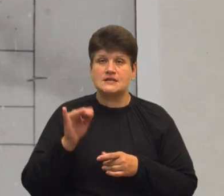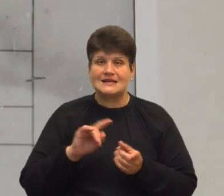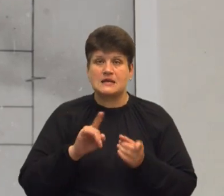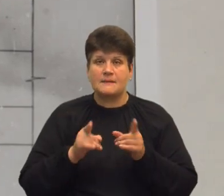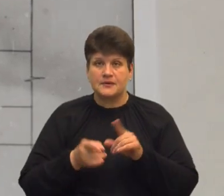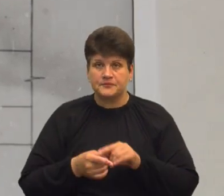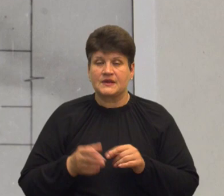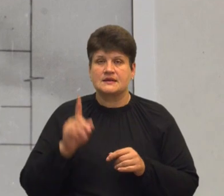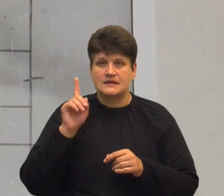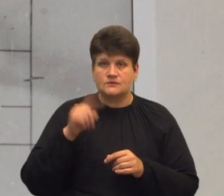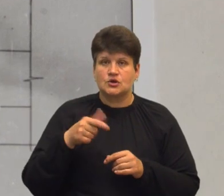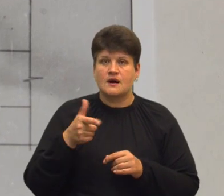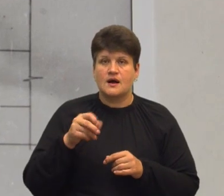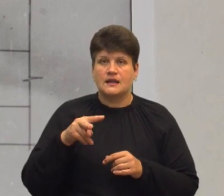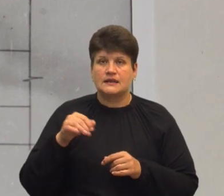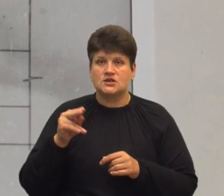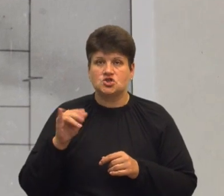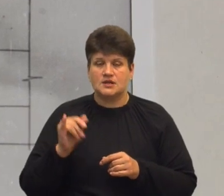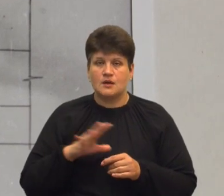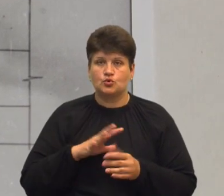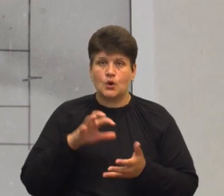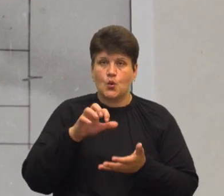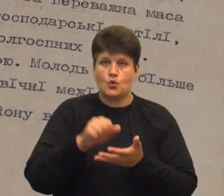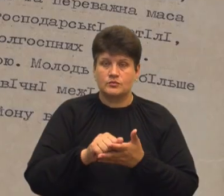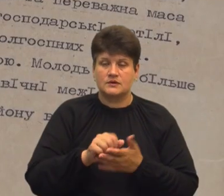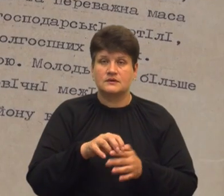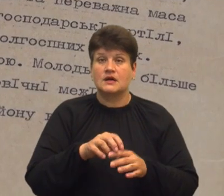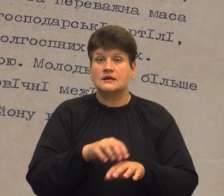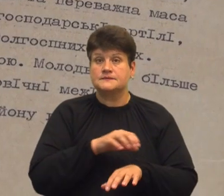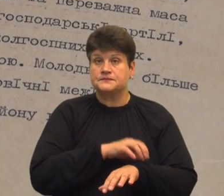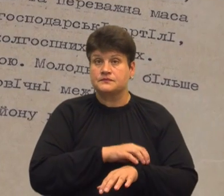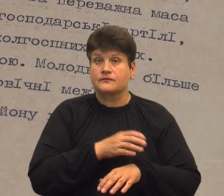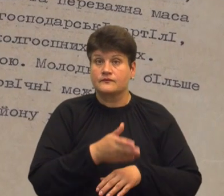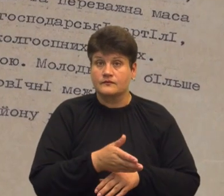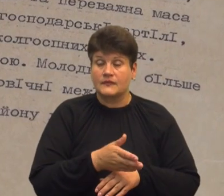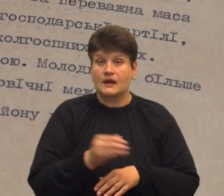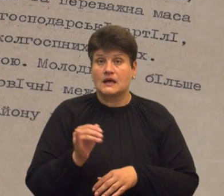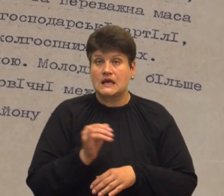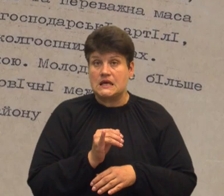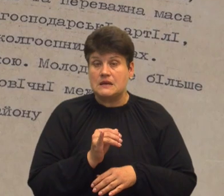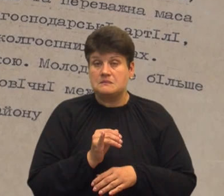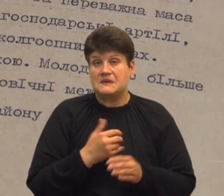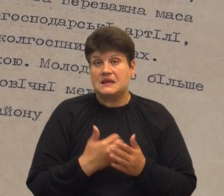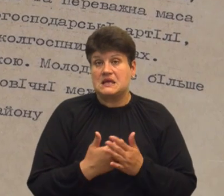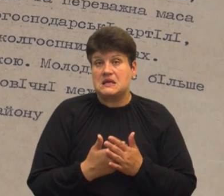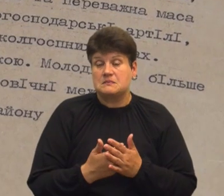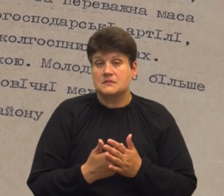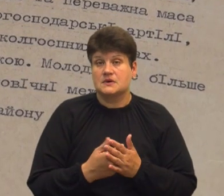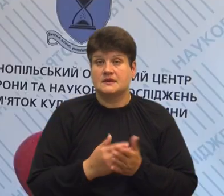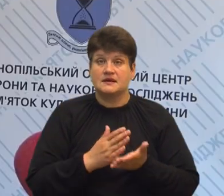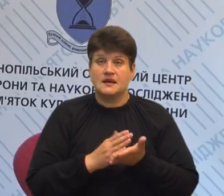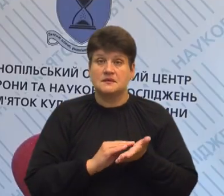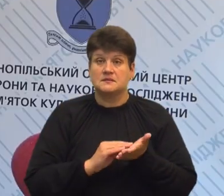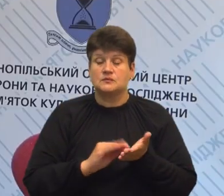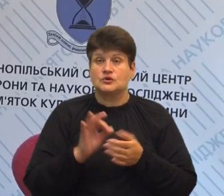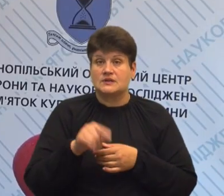Галищина була окупована Радянським Союзом І ніби йдеться про те, що в